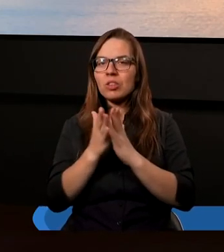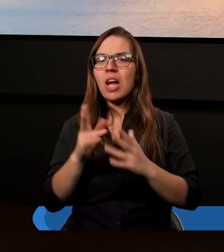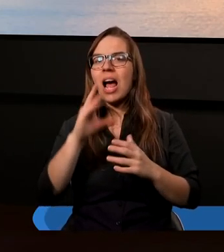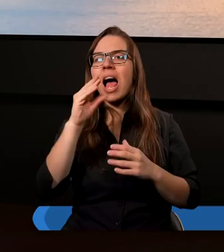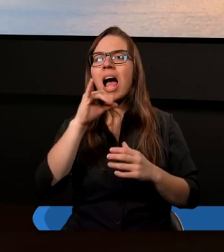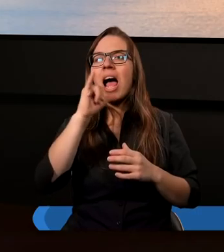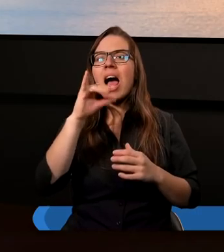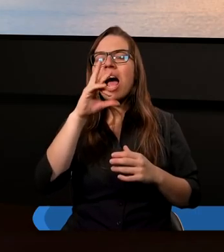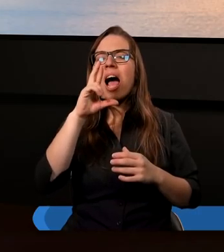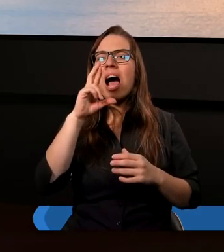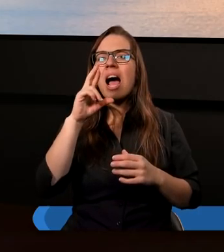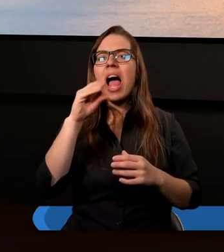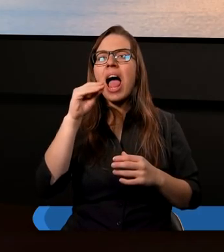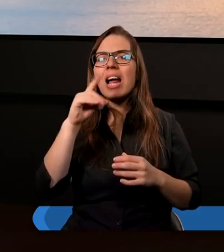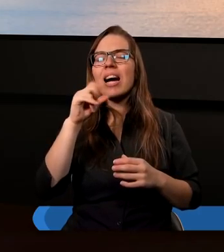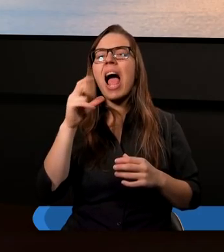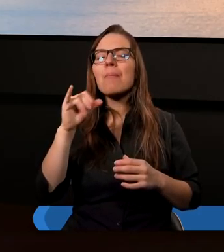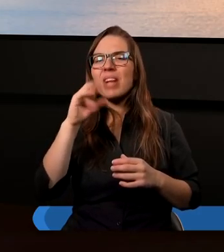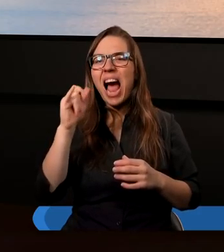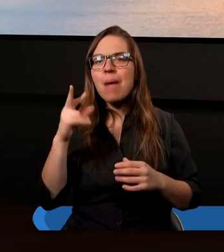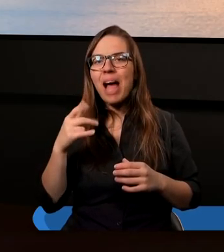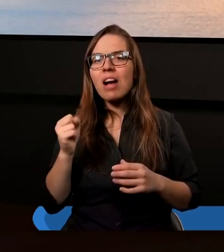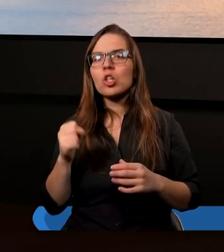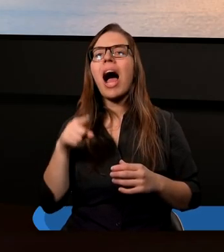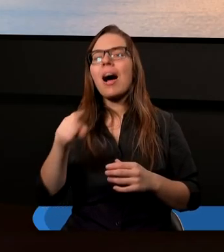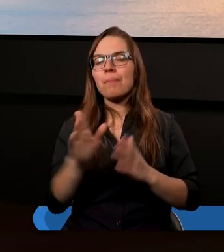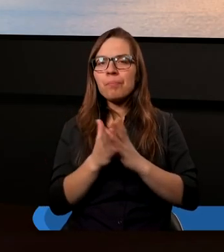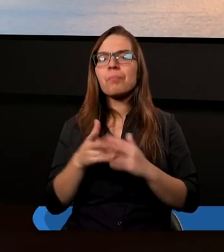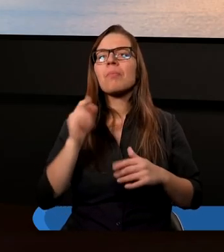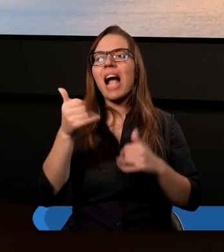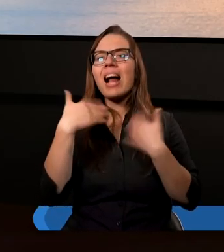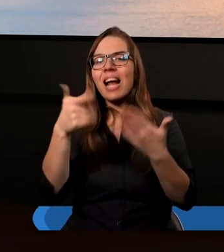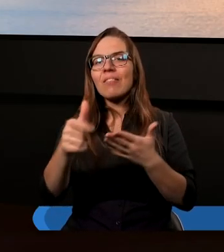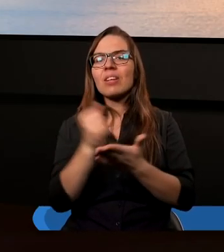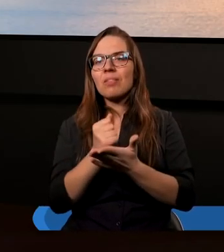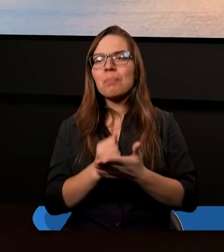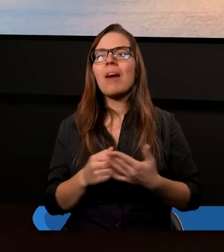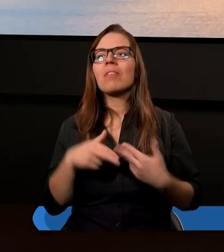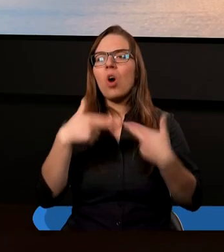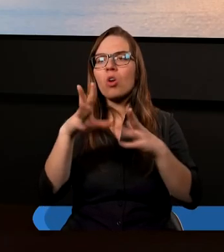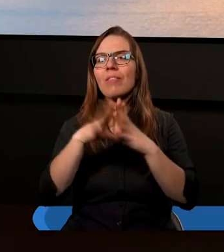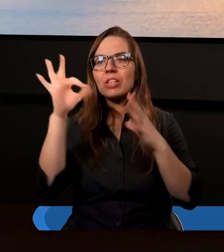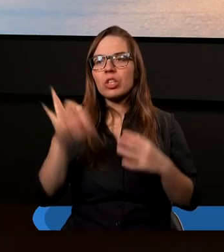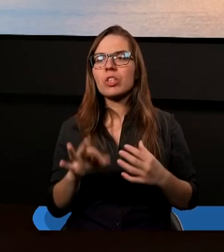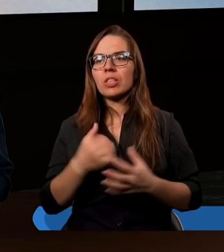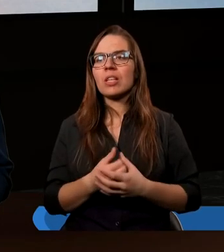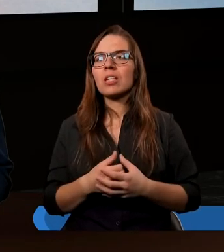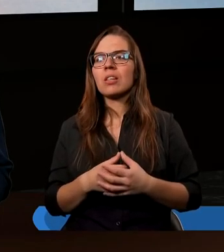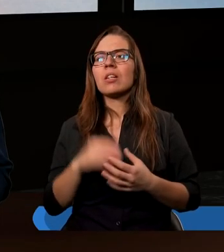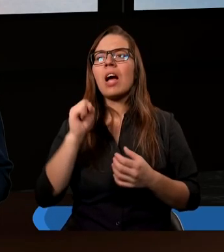Nehemiasza, 13 rozdział, 12 werset, w jaki sposób oni deklarowali, że będą oddawać dziesięciny.